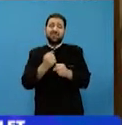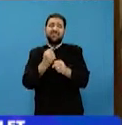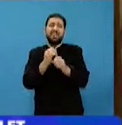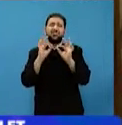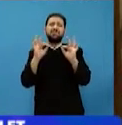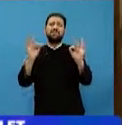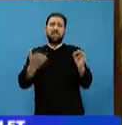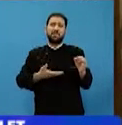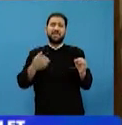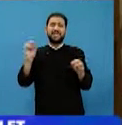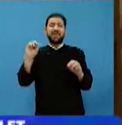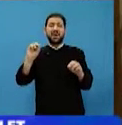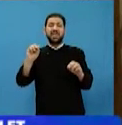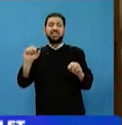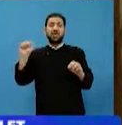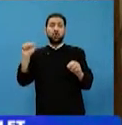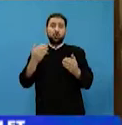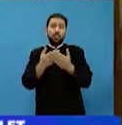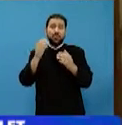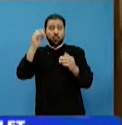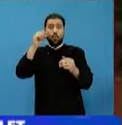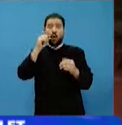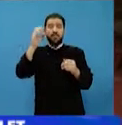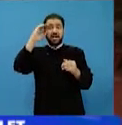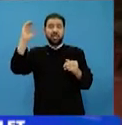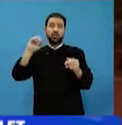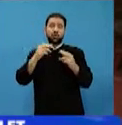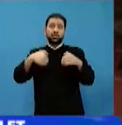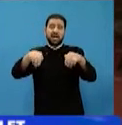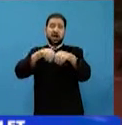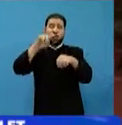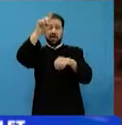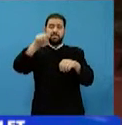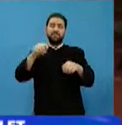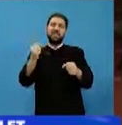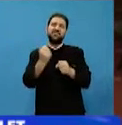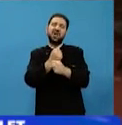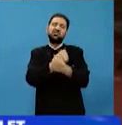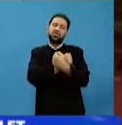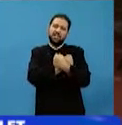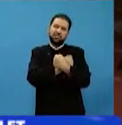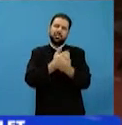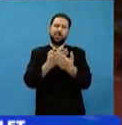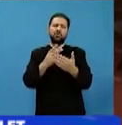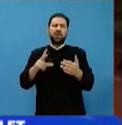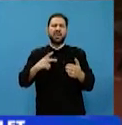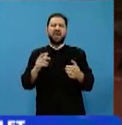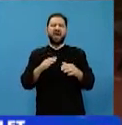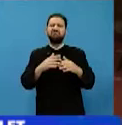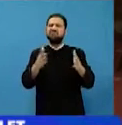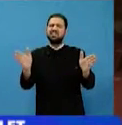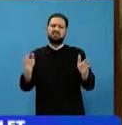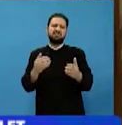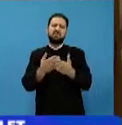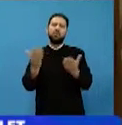Paisie Aghioritul pentru credincioșii noștri? Îl face atât de îndrăgit faptul că era deschis la oricine și